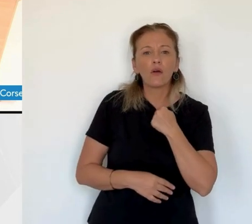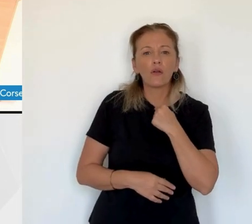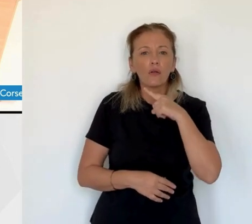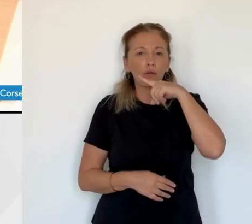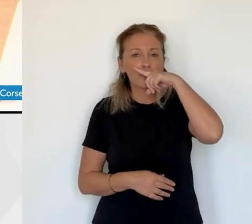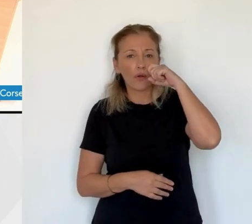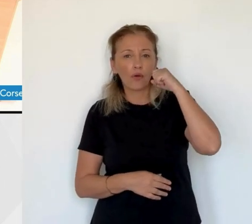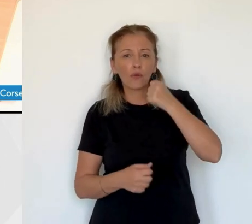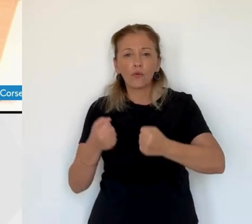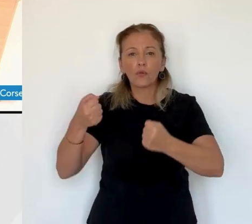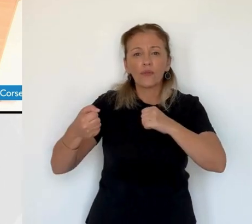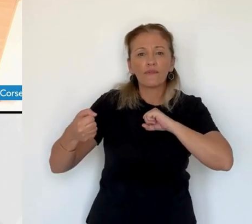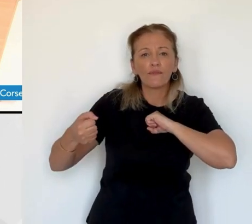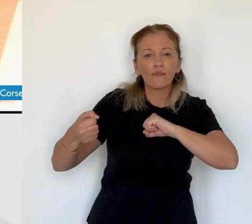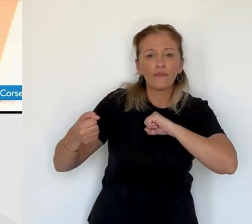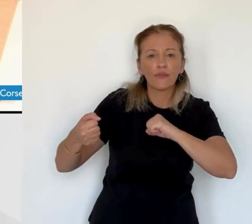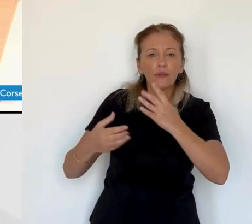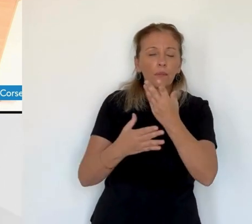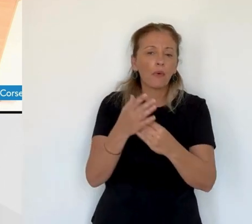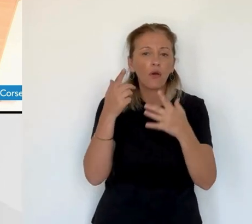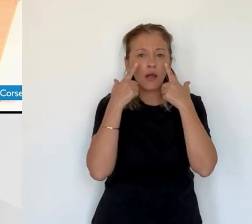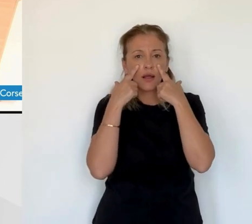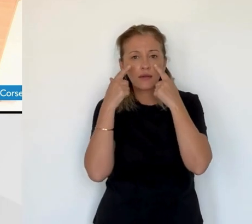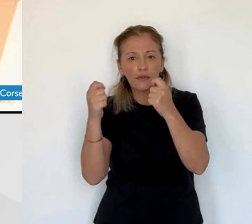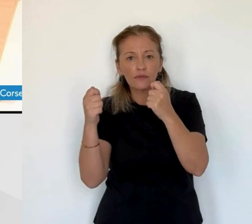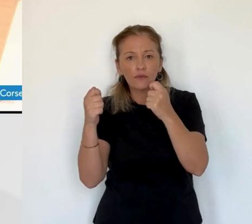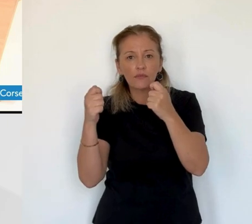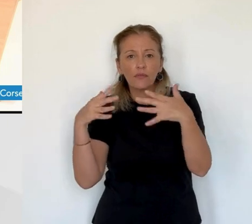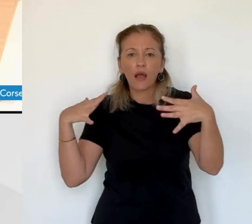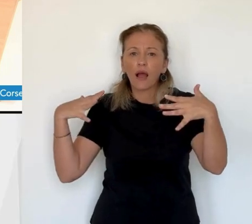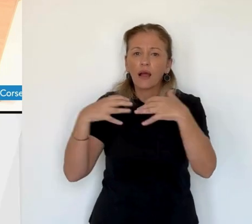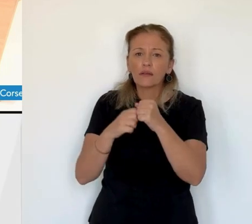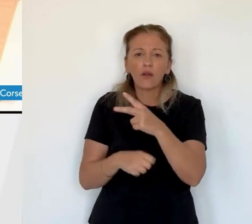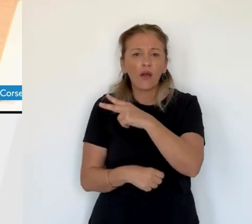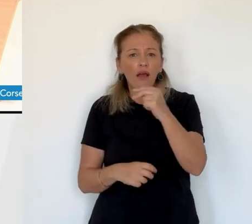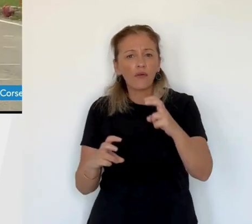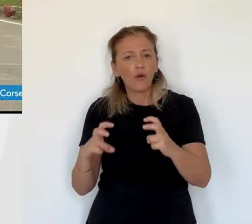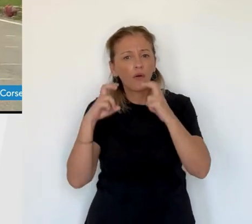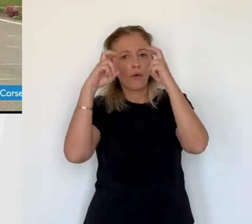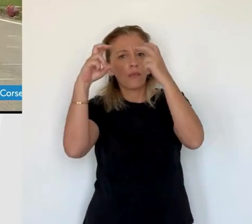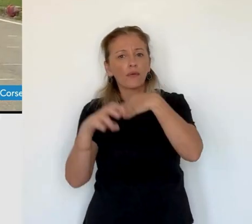recrudescence des accidents graves ? Élément de réponse avec Pierre-Nicolas et Christian Djoulian.